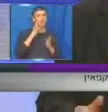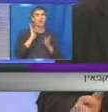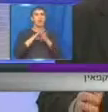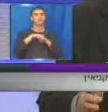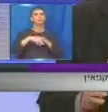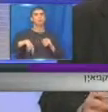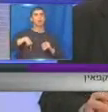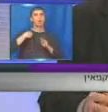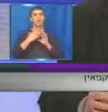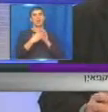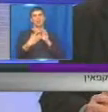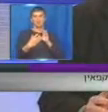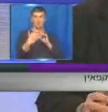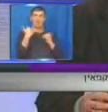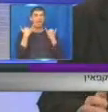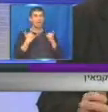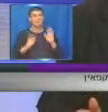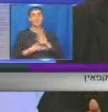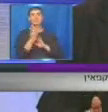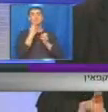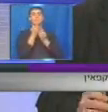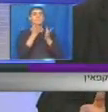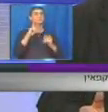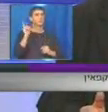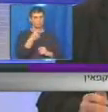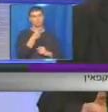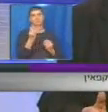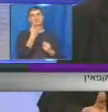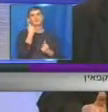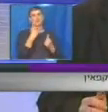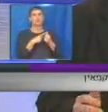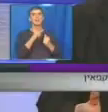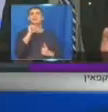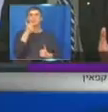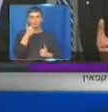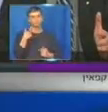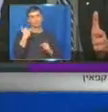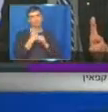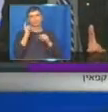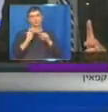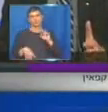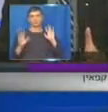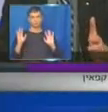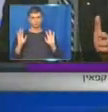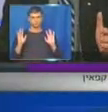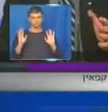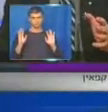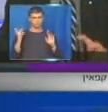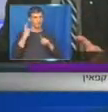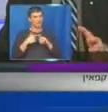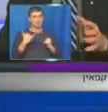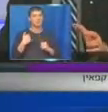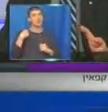כך שהיום לצאת מכאן מסר לאומה, זה דבר אחד, קודם כל, טעינו, אנחנו לפחות